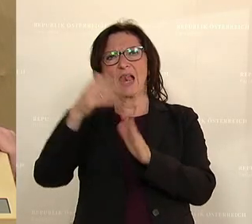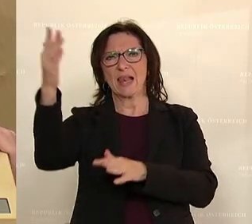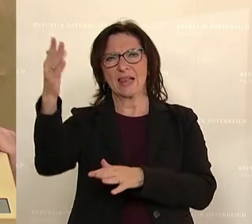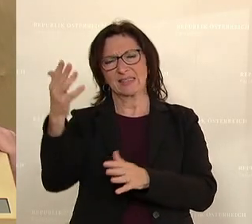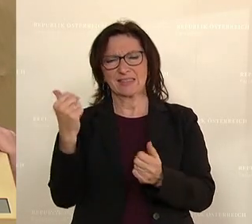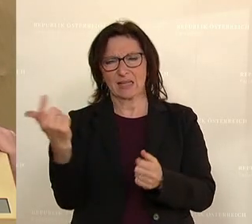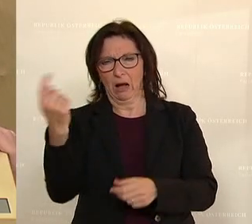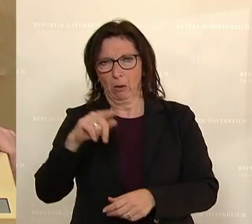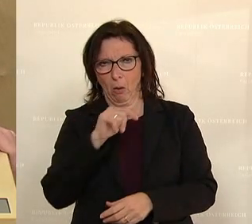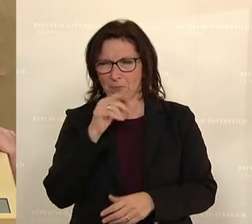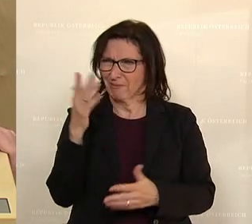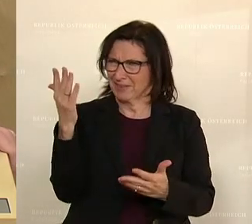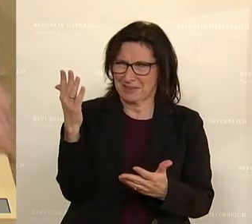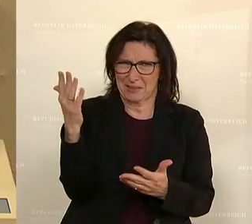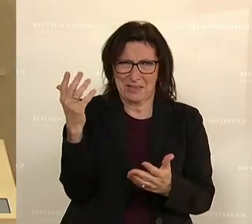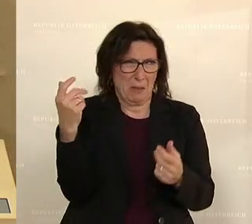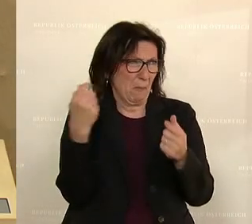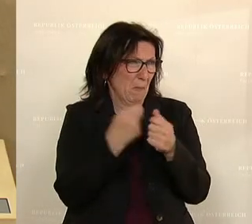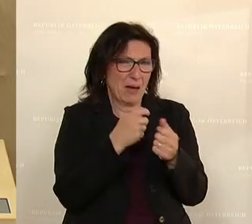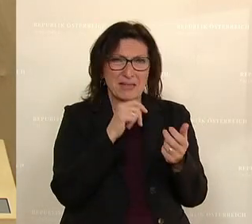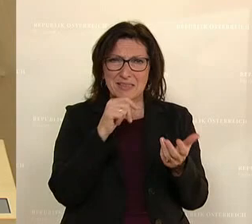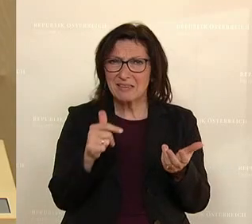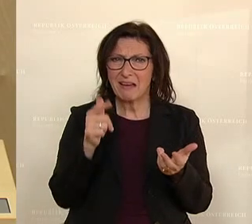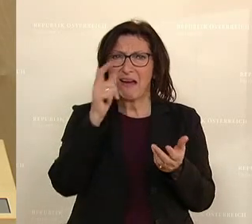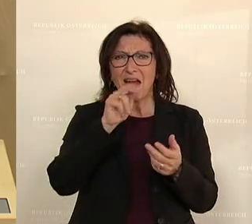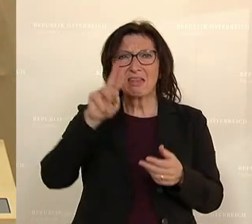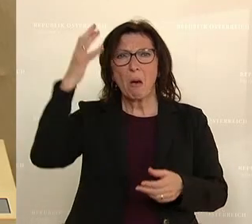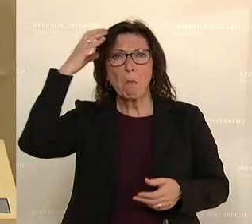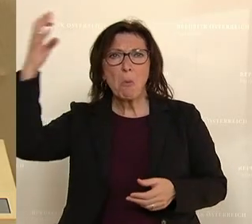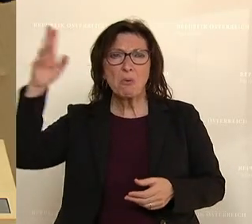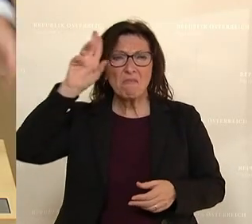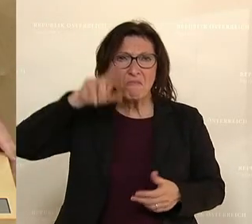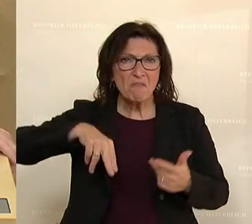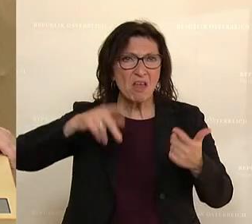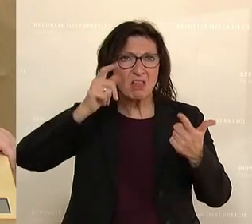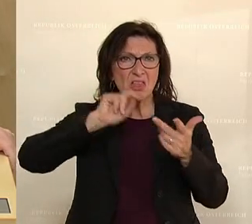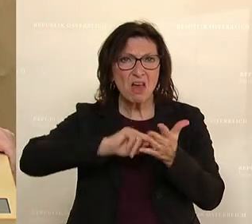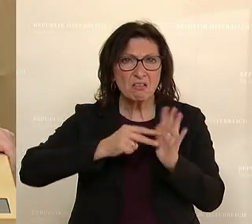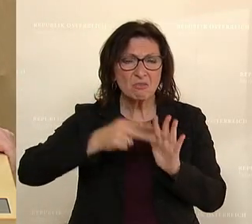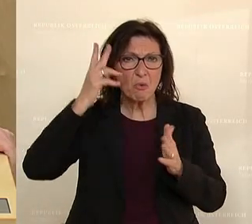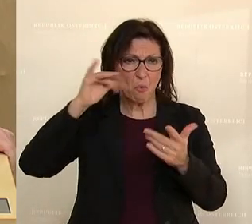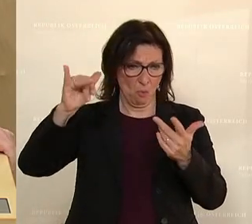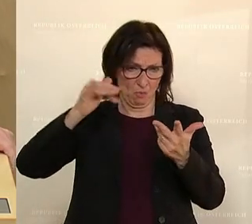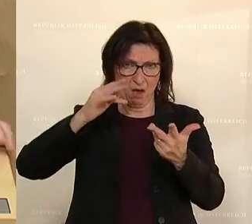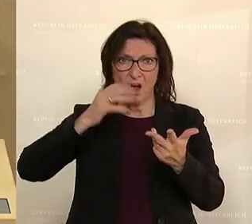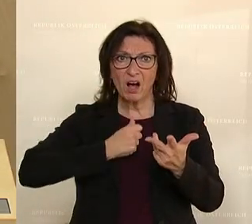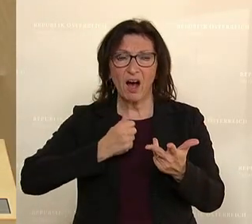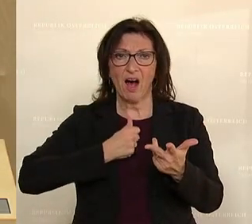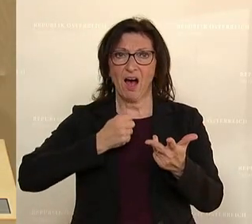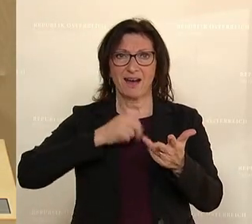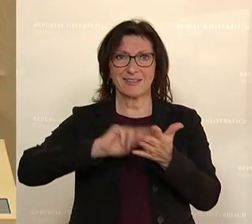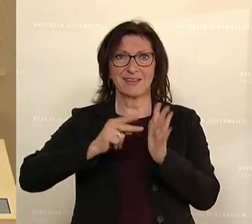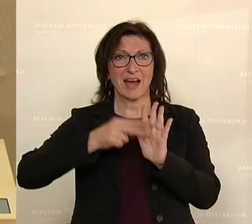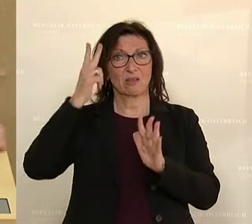so überhaupt nicht in die Landschaft. Wir haben eine TU München, haben eine TU Wien, wir haben eine TU Graz, hervorragende